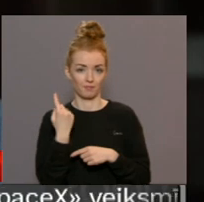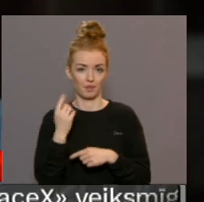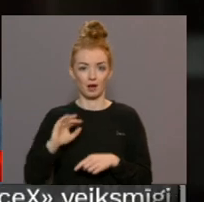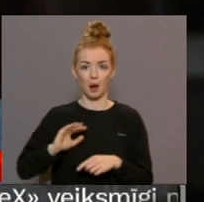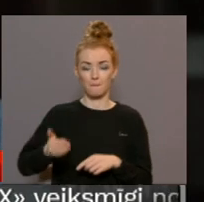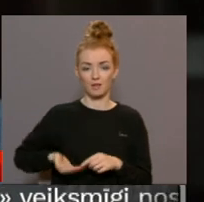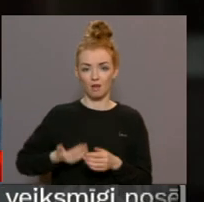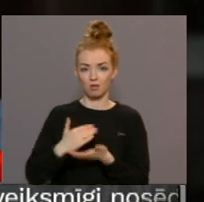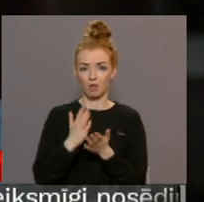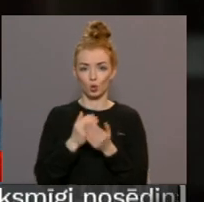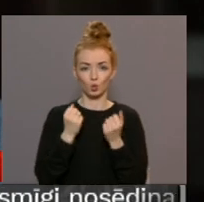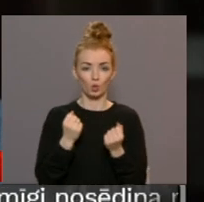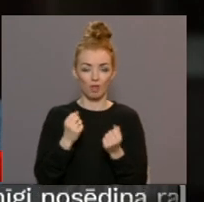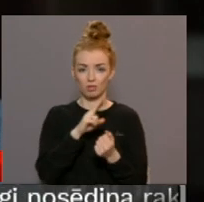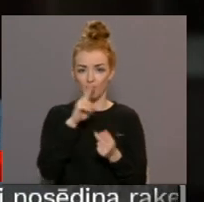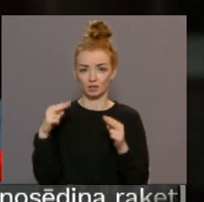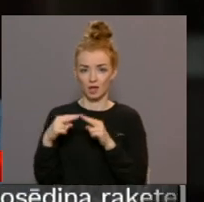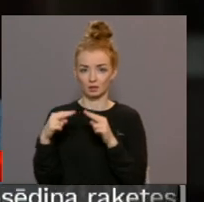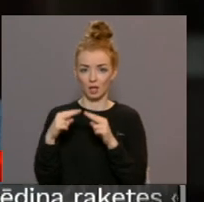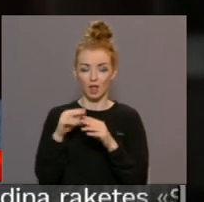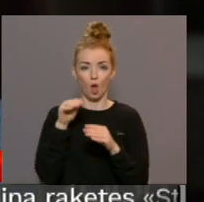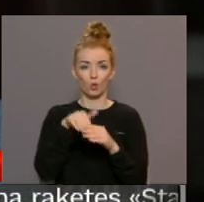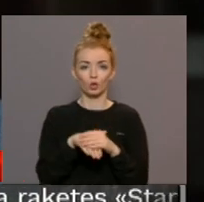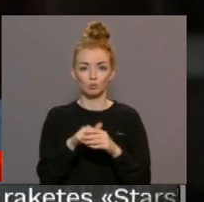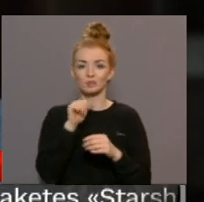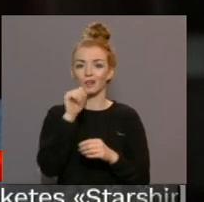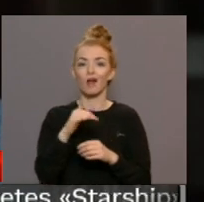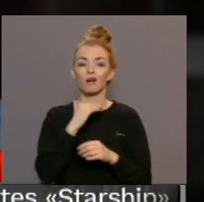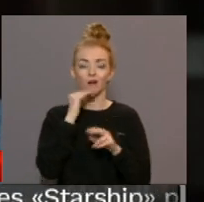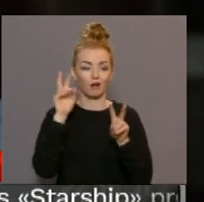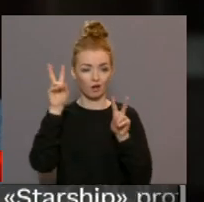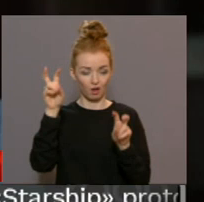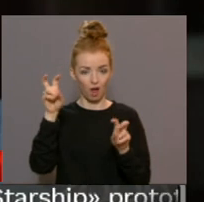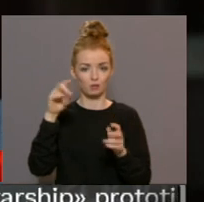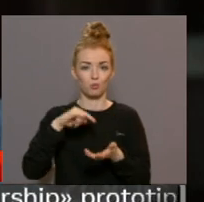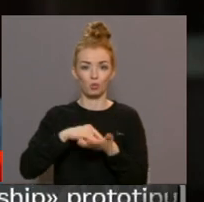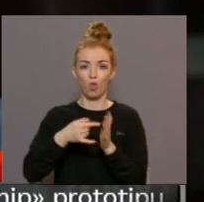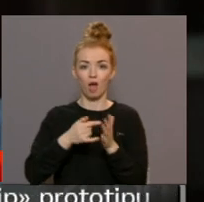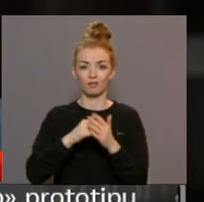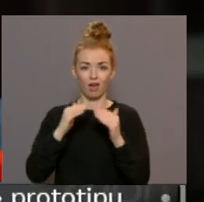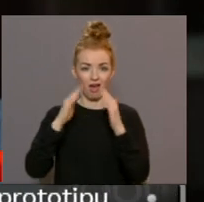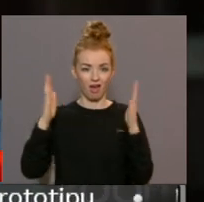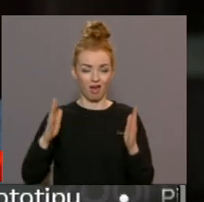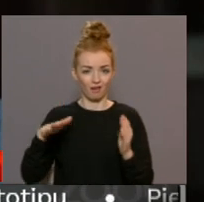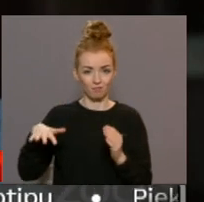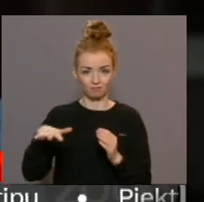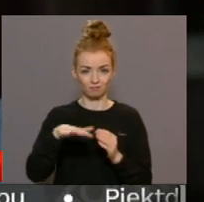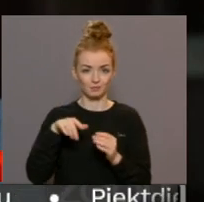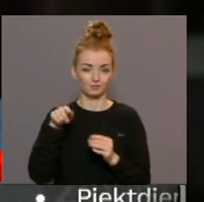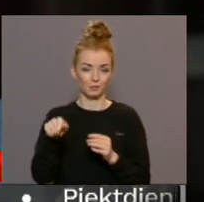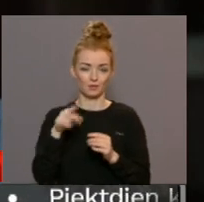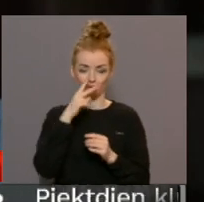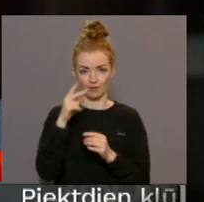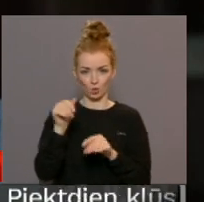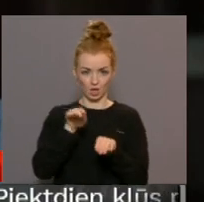daļu turētāju nesaskaņot iegūdījumu projektā zaļā klasa. Šīs te projekta ēkās, kas subjektīvi